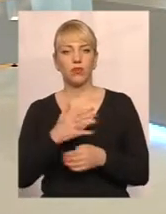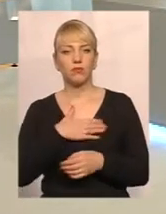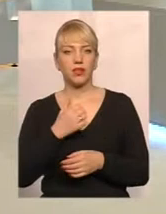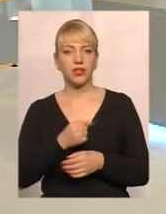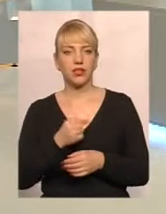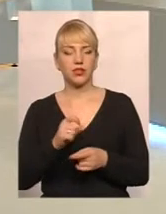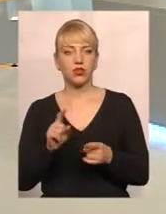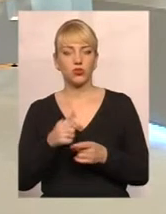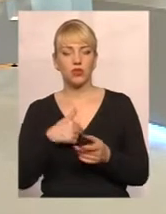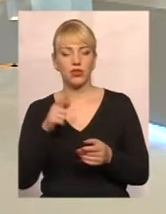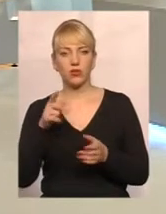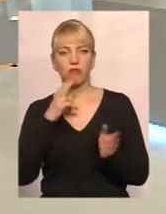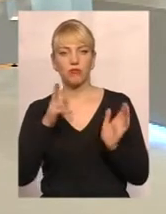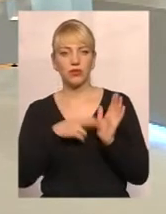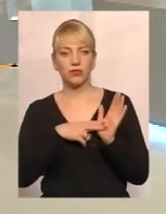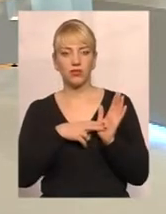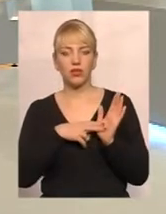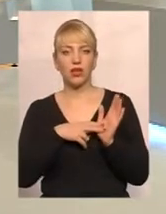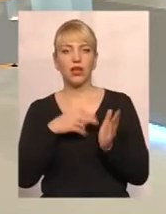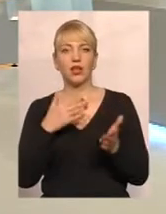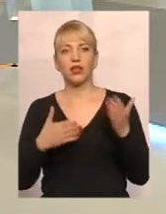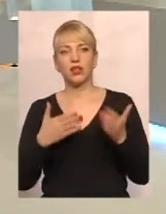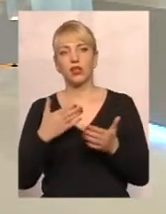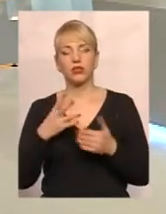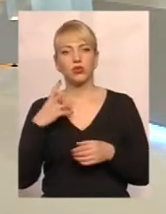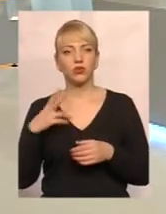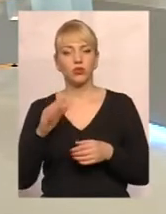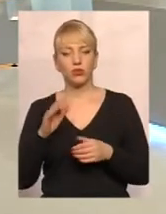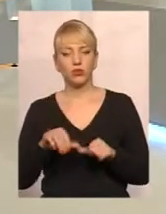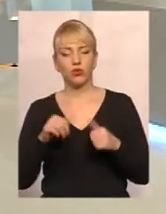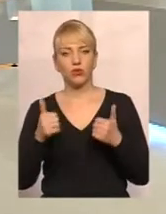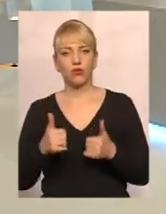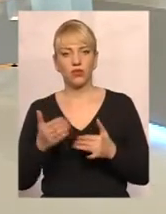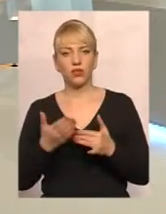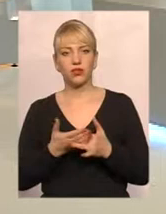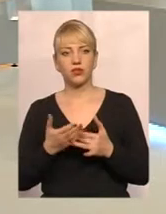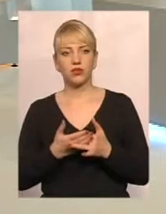мене вписували туди, якщо дочка буде оформляти субсидію.